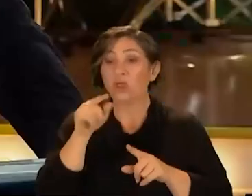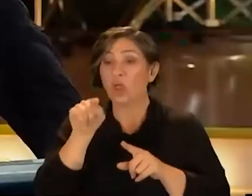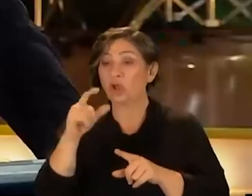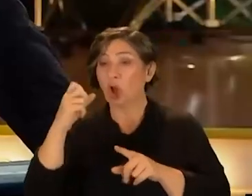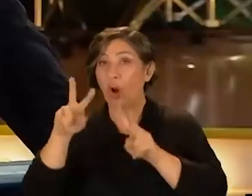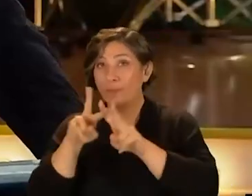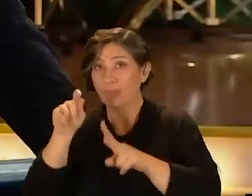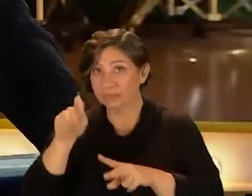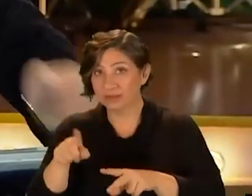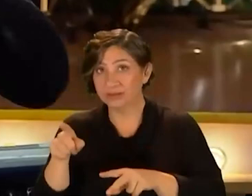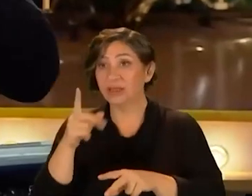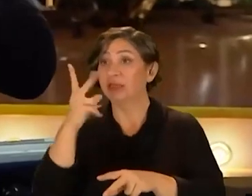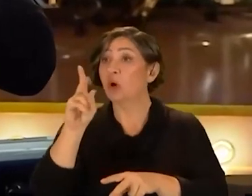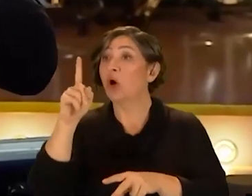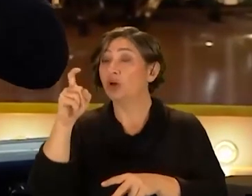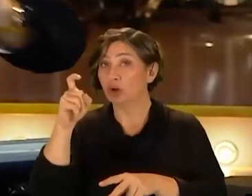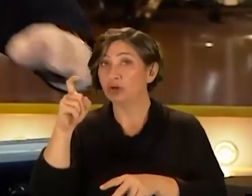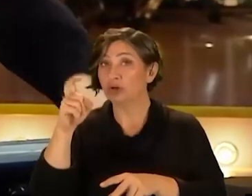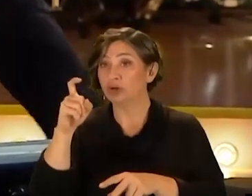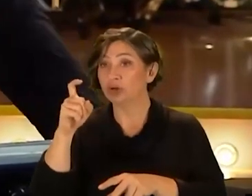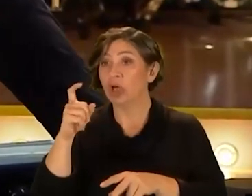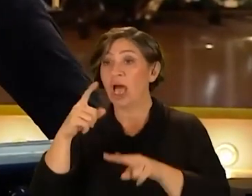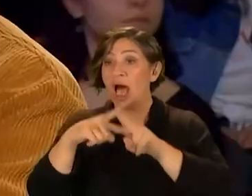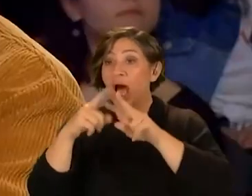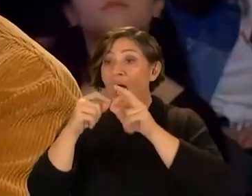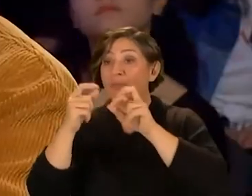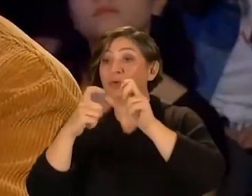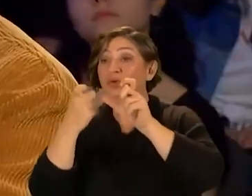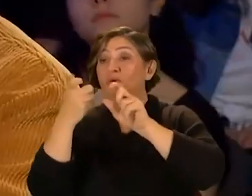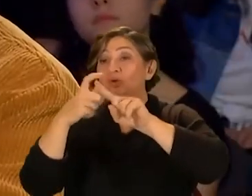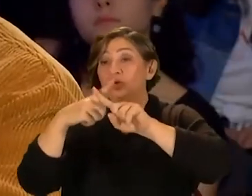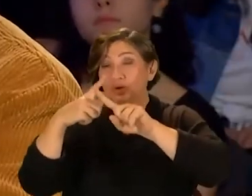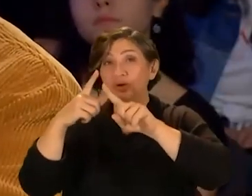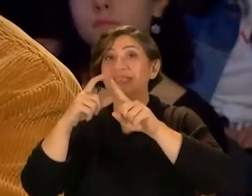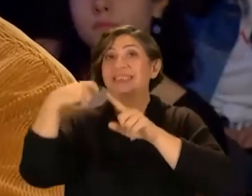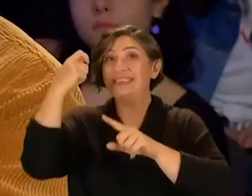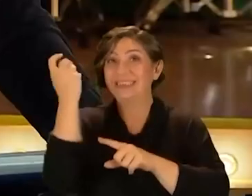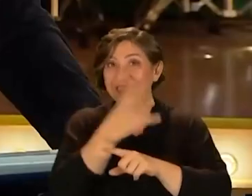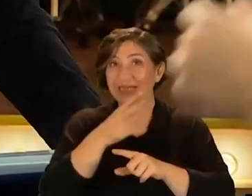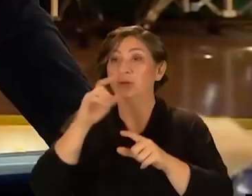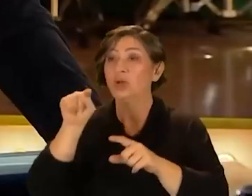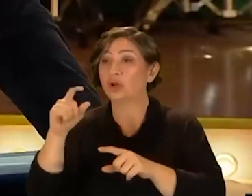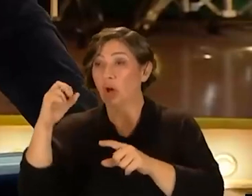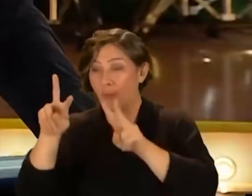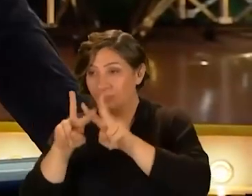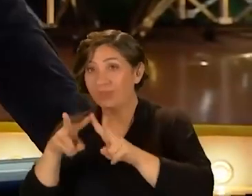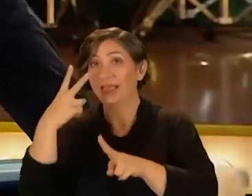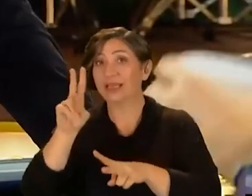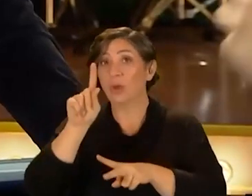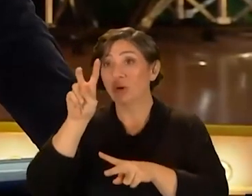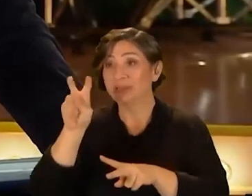.com'la röportaj yapmışsın. 2019'da absürtdizi.com'la röportaj yapmışsın.